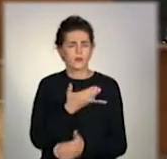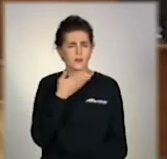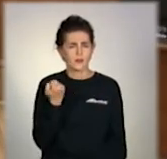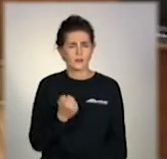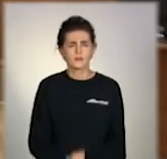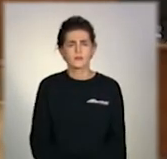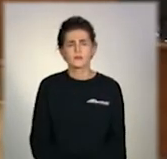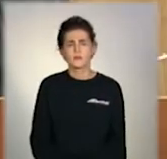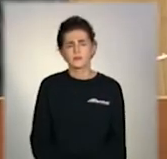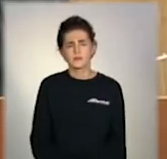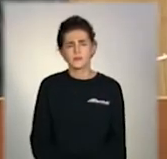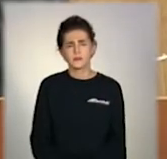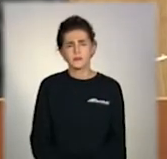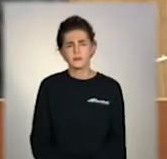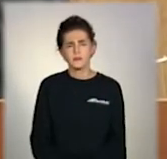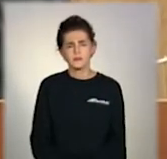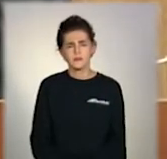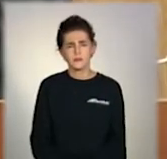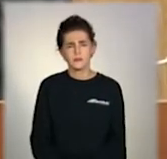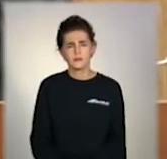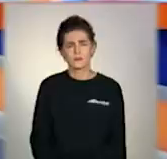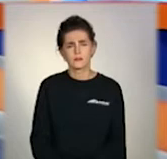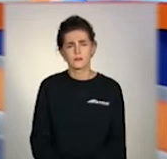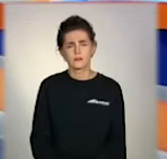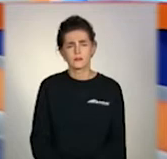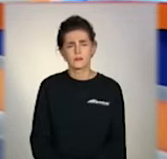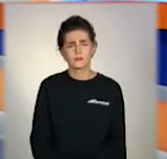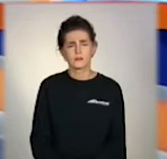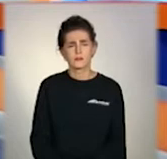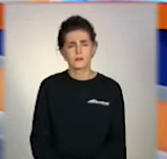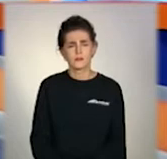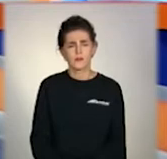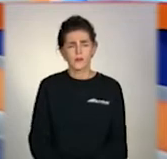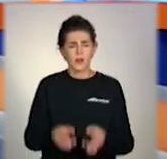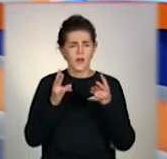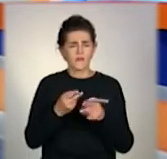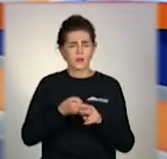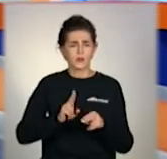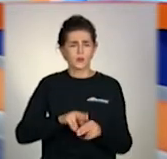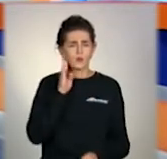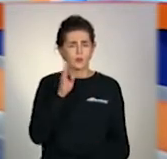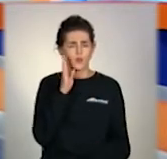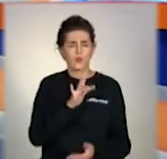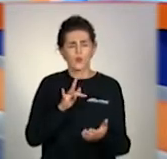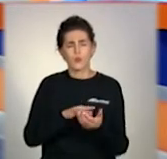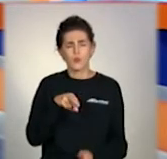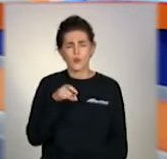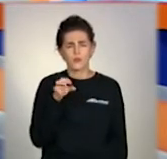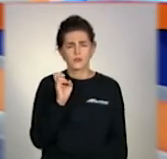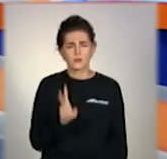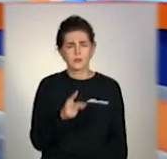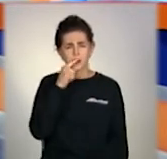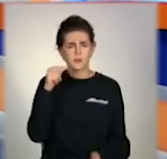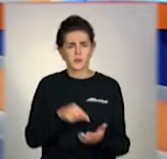Олексій Куделя, Максим Запорожець, телеканал «Донбас». Аварійний ранок. Сьогодні у Покровську сталася